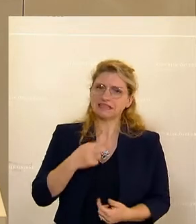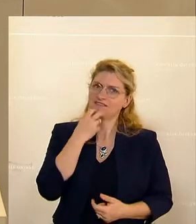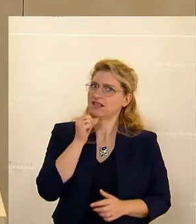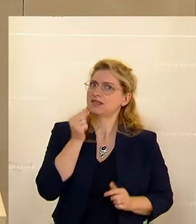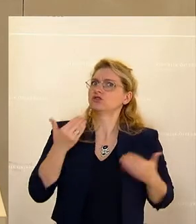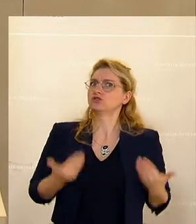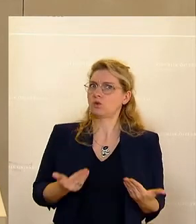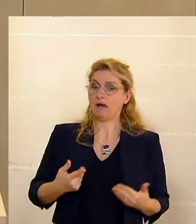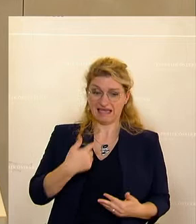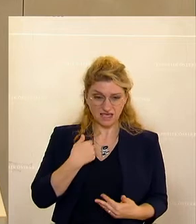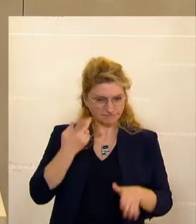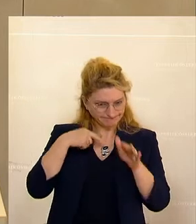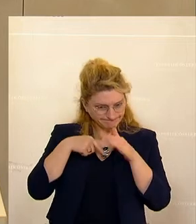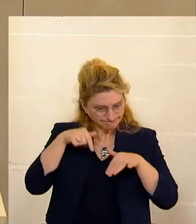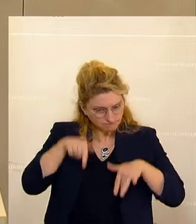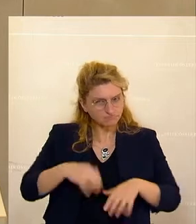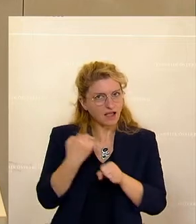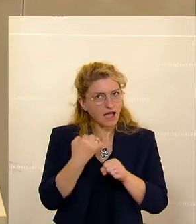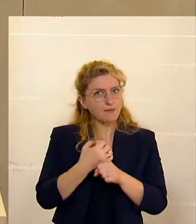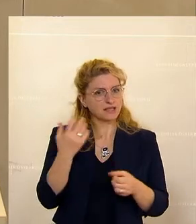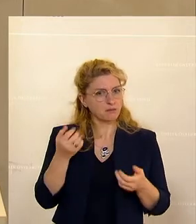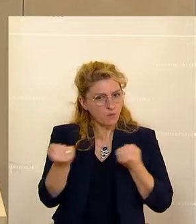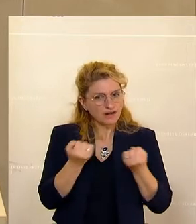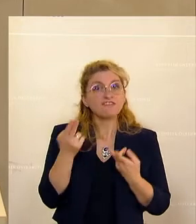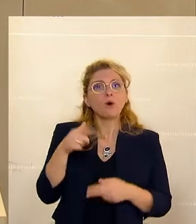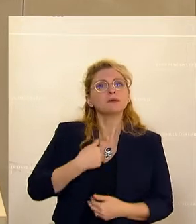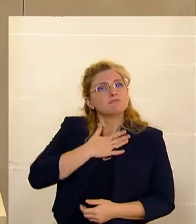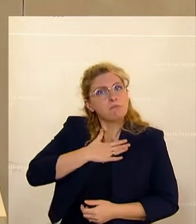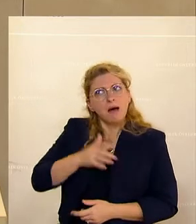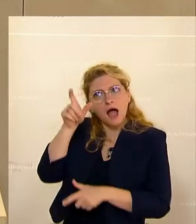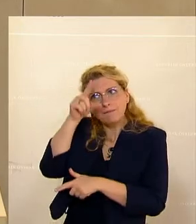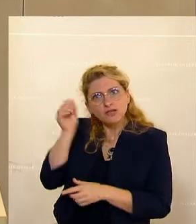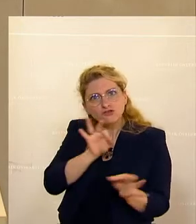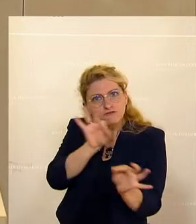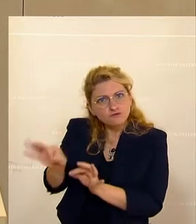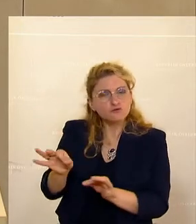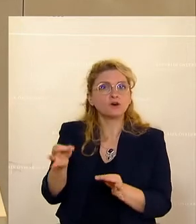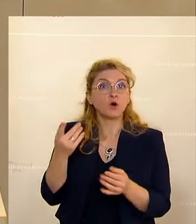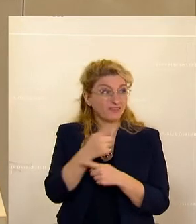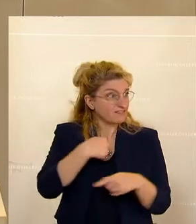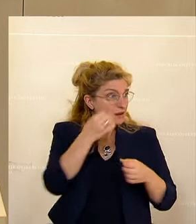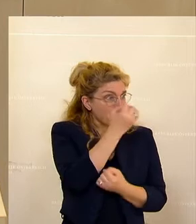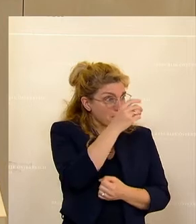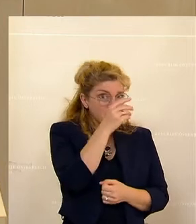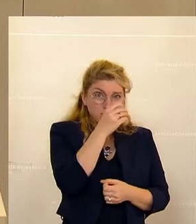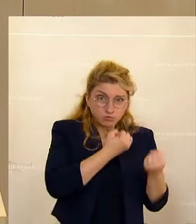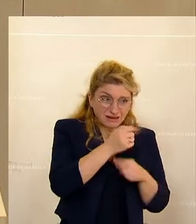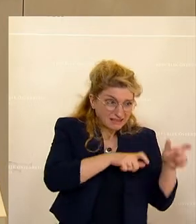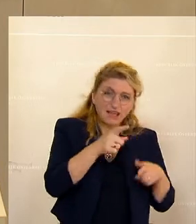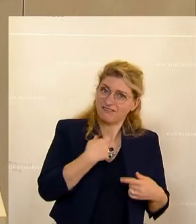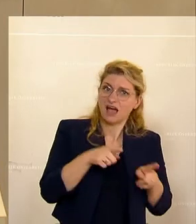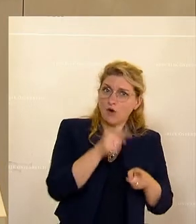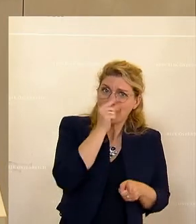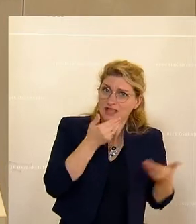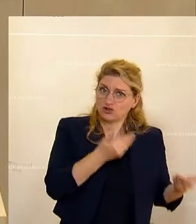Ich bin in der Politik, weil ich Menschen mag und wir Politiker sind auch Menschen. Mir ist es auch